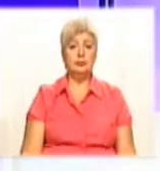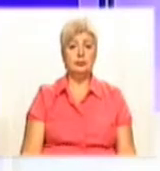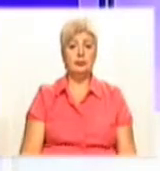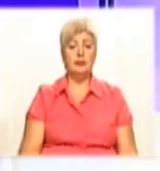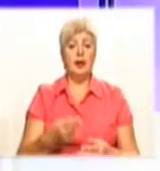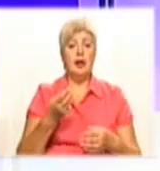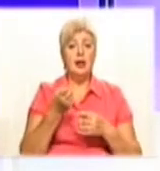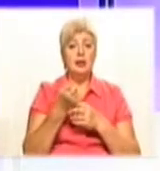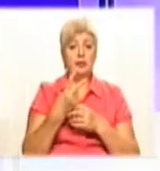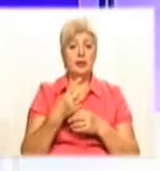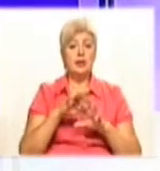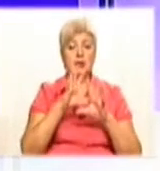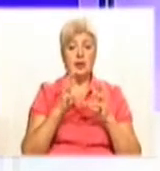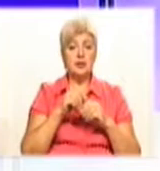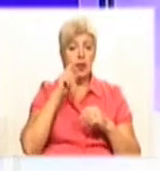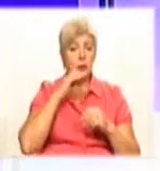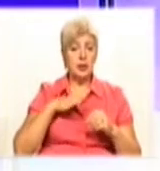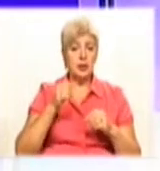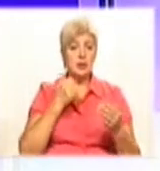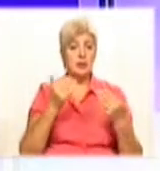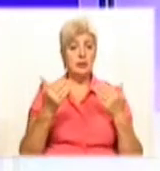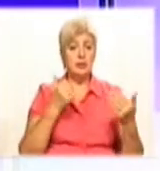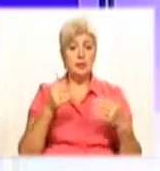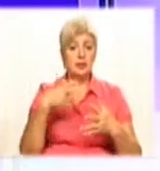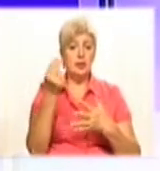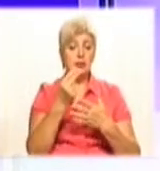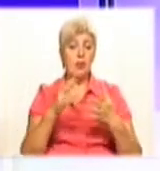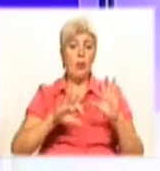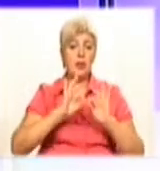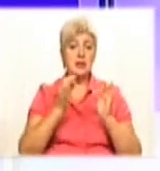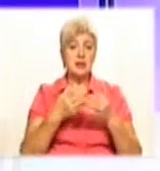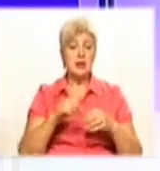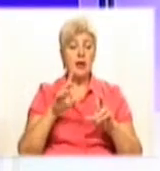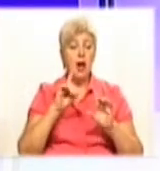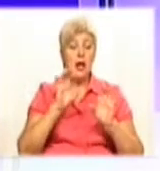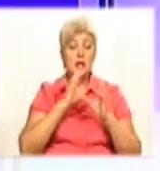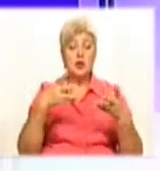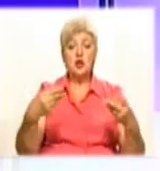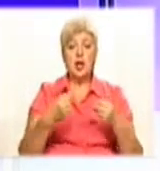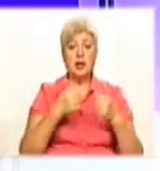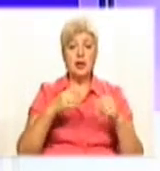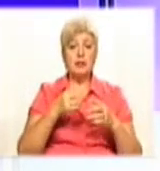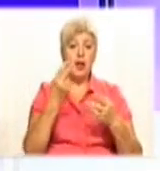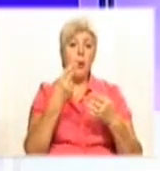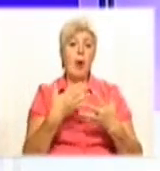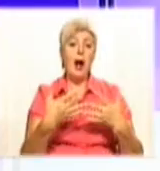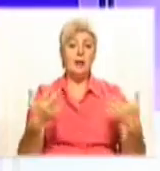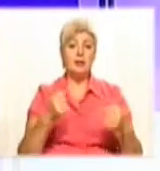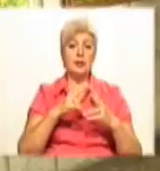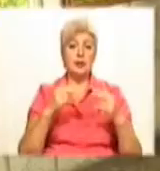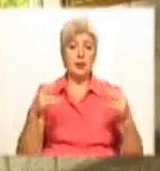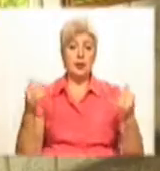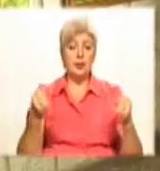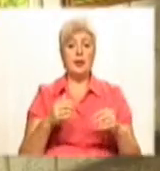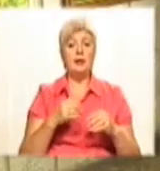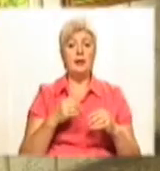20-та всеукраїнська виставка образотворчого мистецтва «Чарівні барви Дніпра» відкрилась в залі Національної спілки художників України на Сячеславській